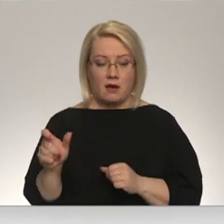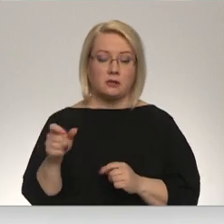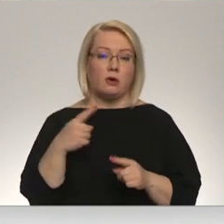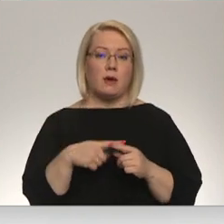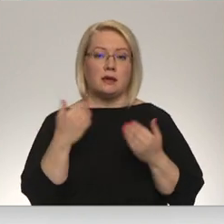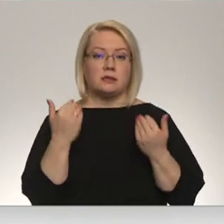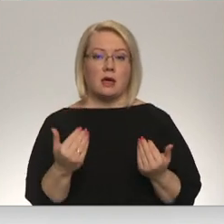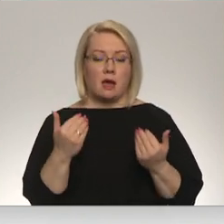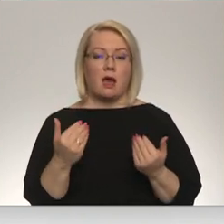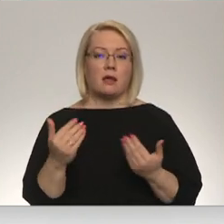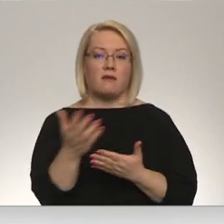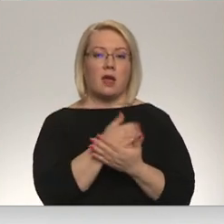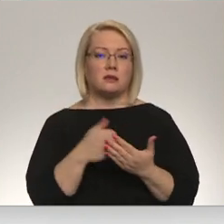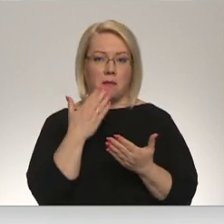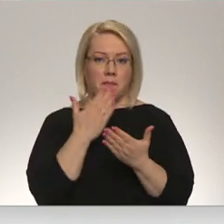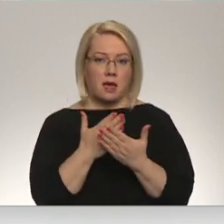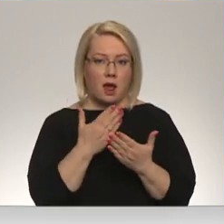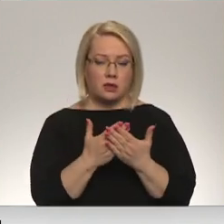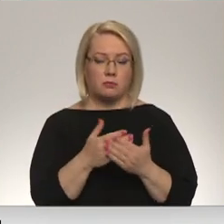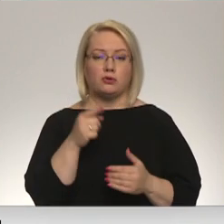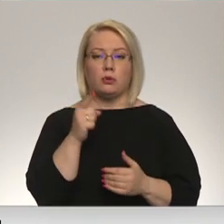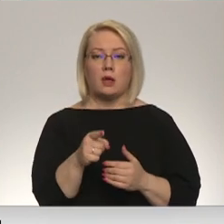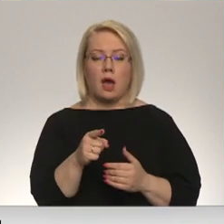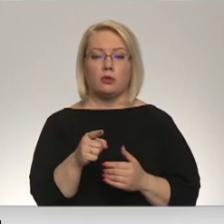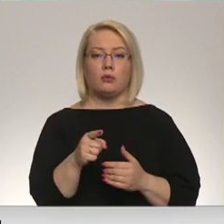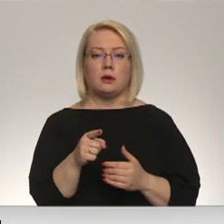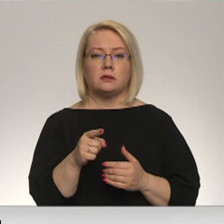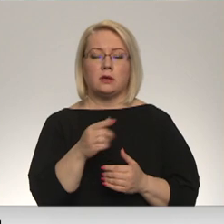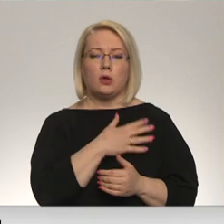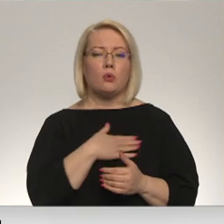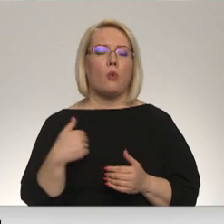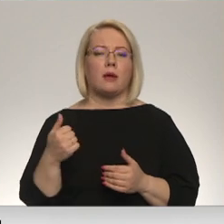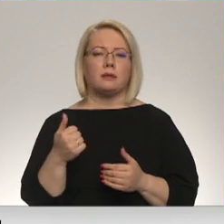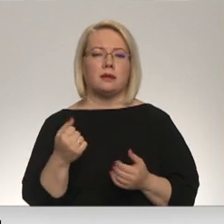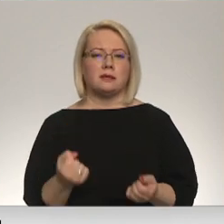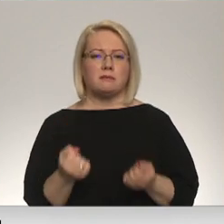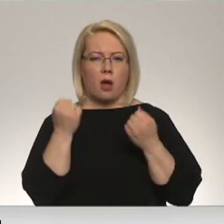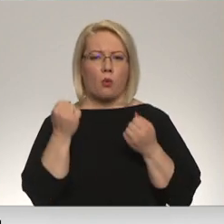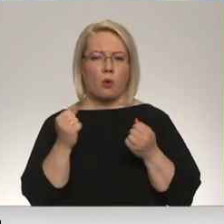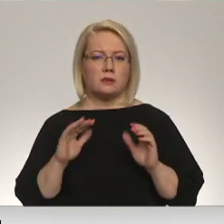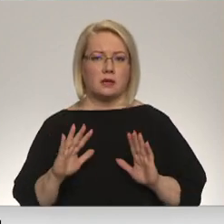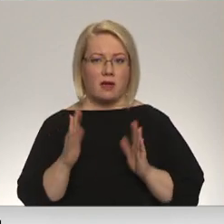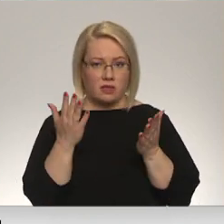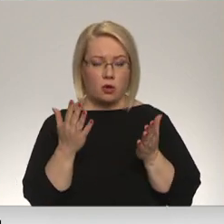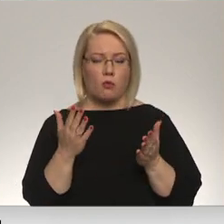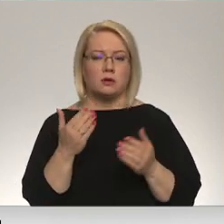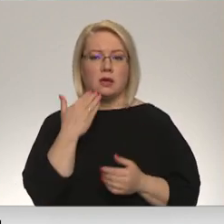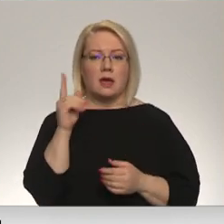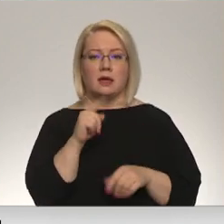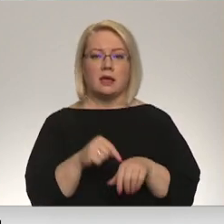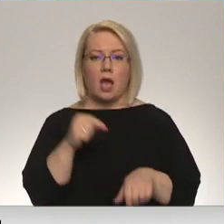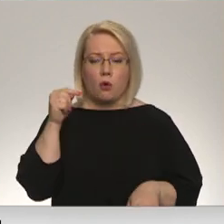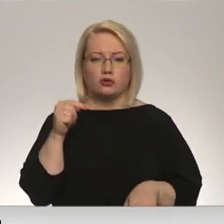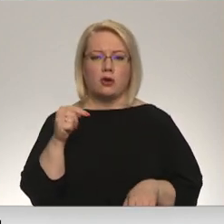šobrīd nostupinam pierādījumus un šādos tādos izteikti smagos gadījumos, kad ir jaušama